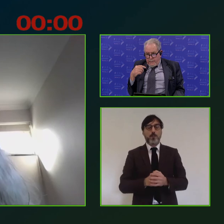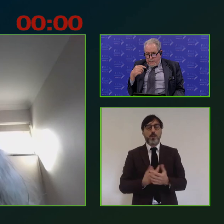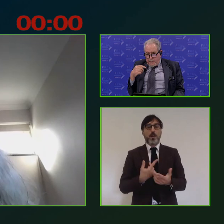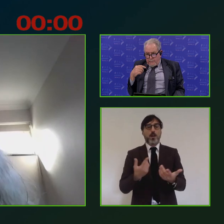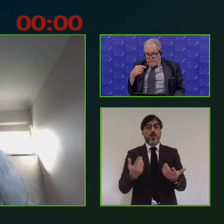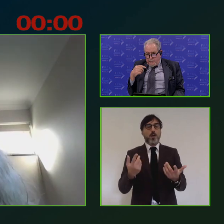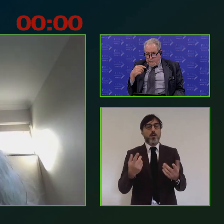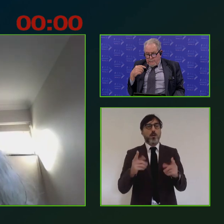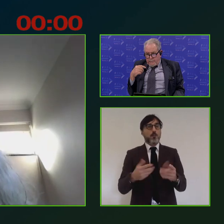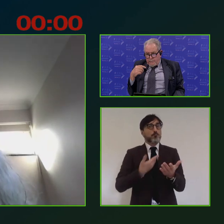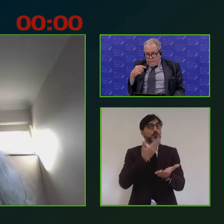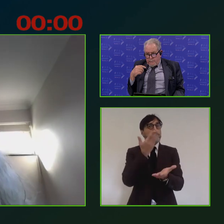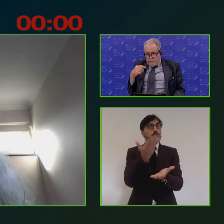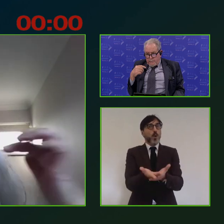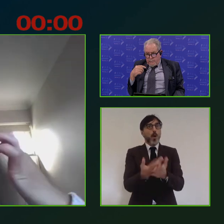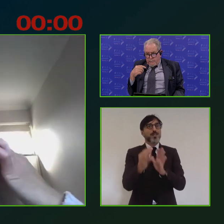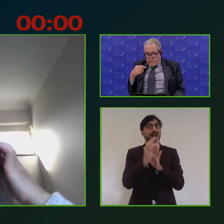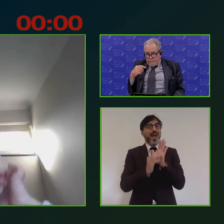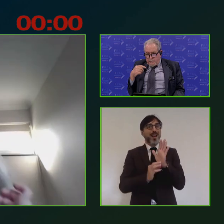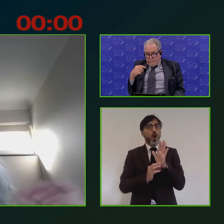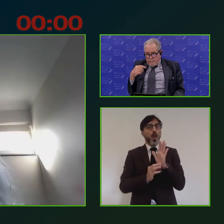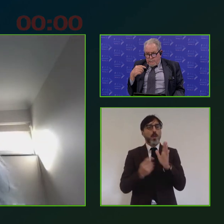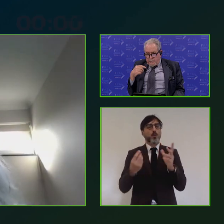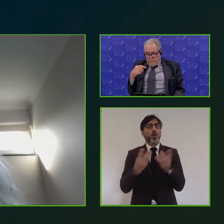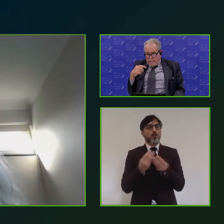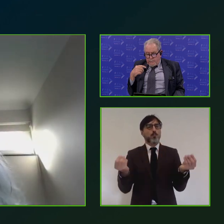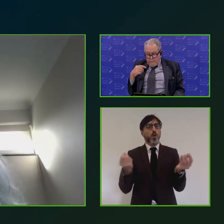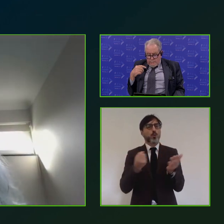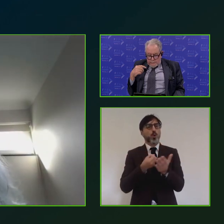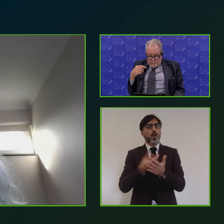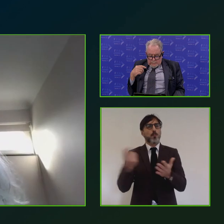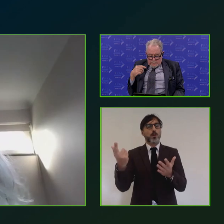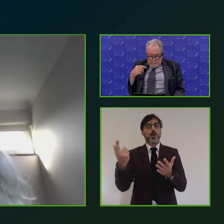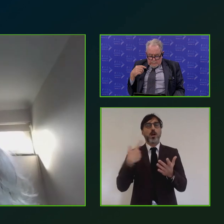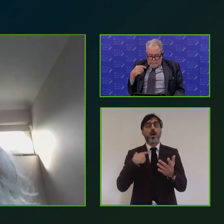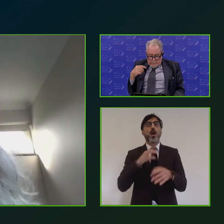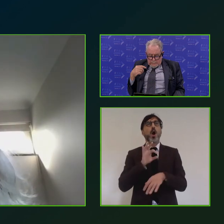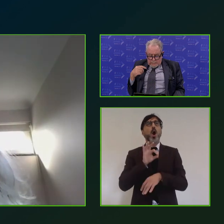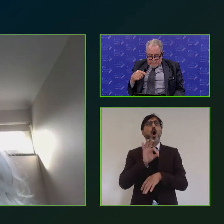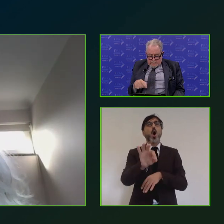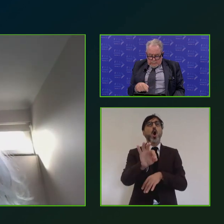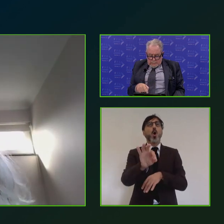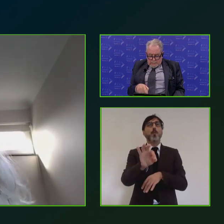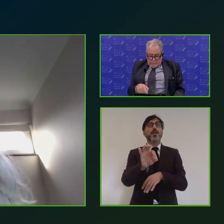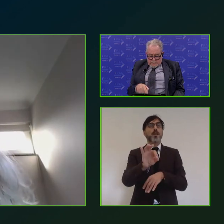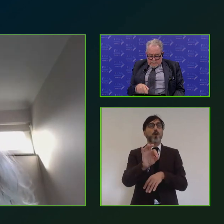questa proposta di regolamento è molto importante perché non c'è più l'obgettivo tematico 11